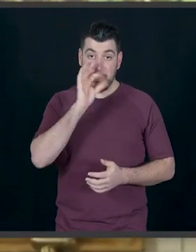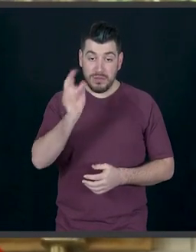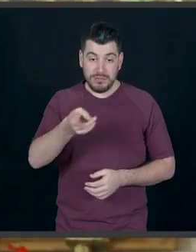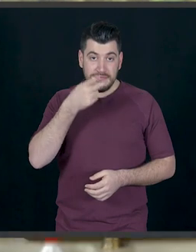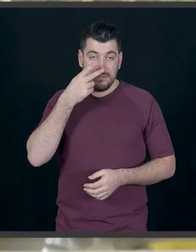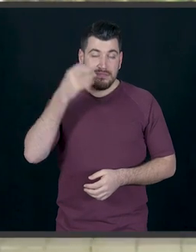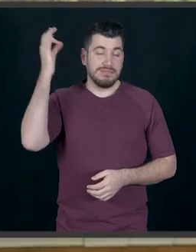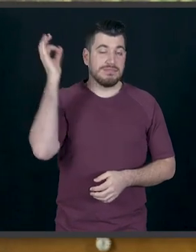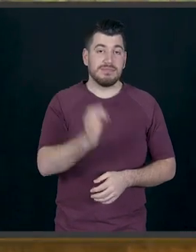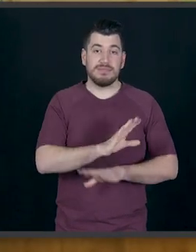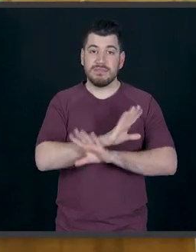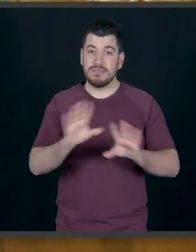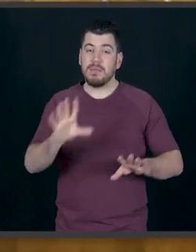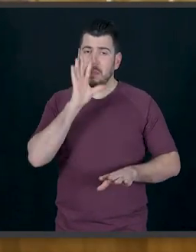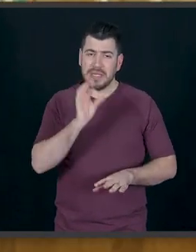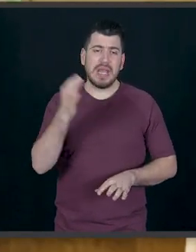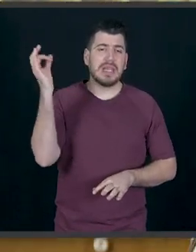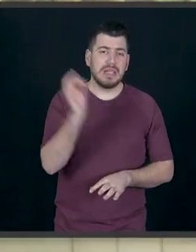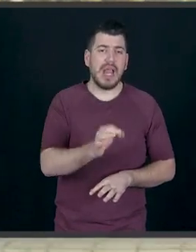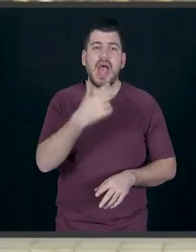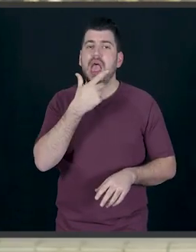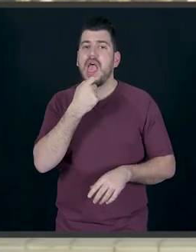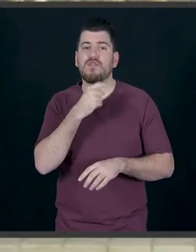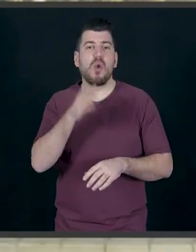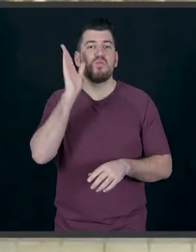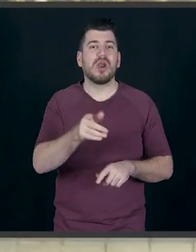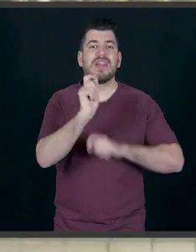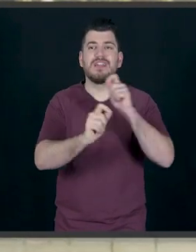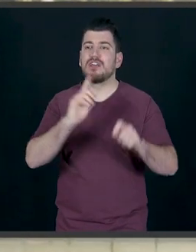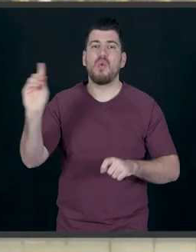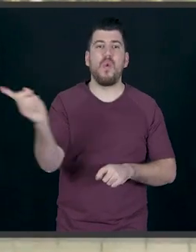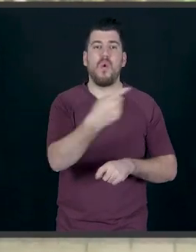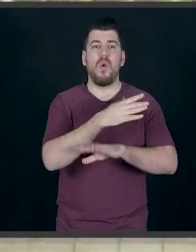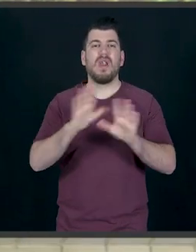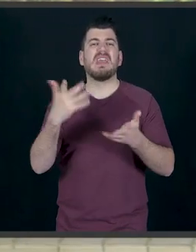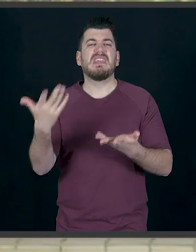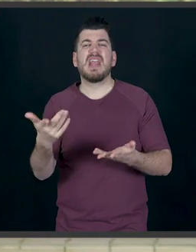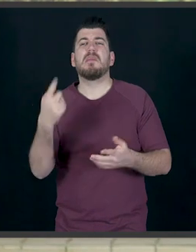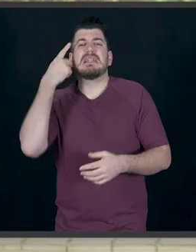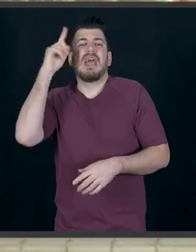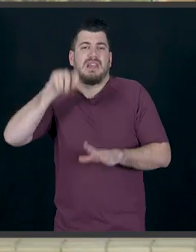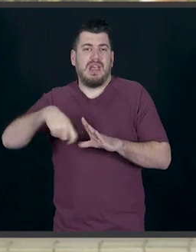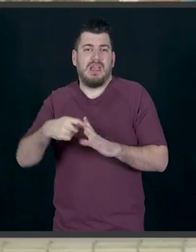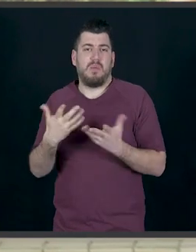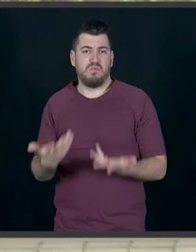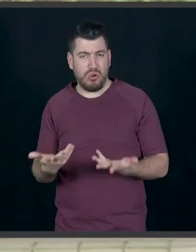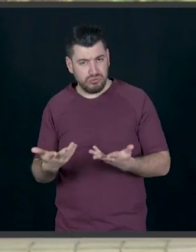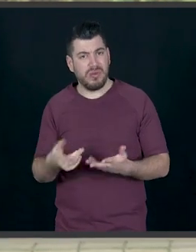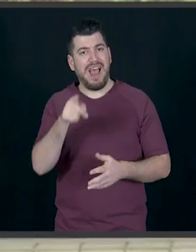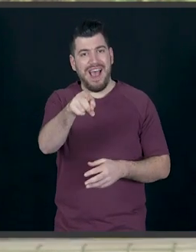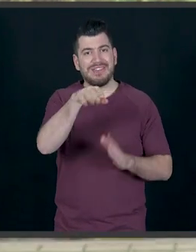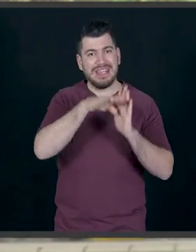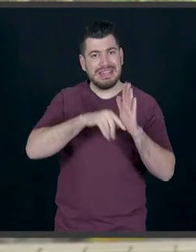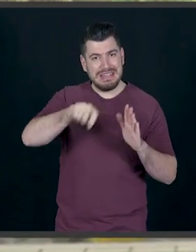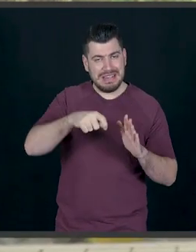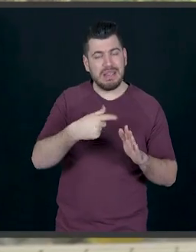Μυρίζουνε υπέροχα, είναι υπέροχα, είναι πολύ εύκολα. Μπορείτε να τα φτιάξετε όλοι σας, το πιο βασικό. Ακόμα και να μην έχετε ασχοληθεί ποτέ με κουζίνα, είμαι σίγουρος πως αυτή τη συνταγή